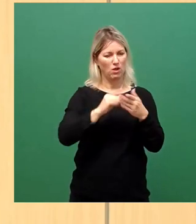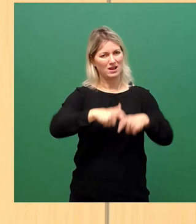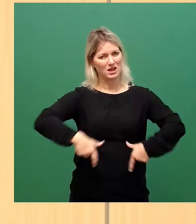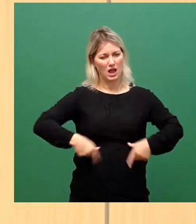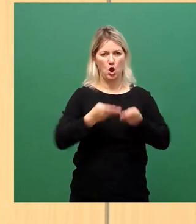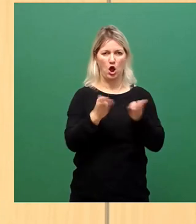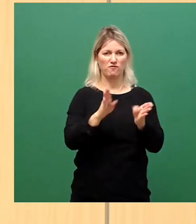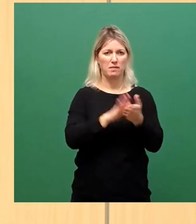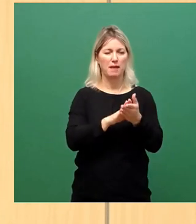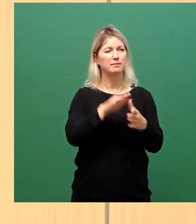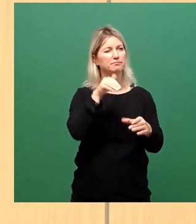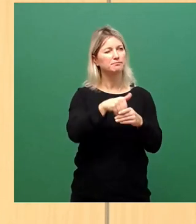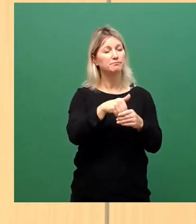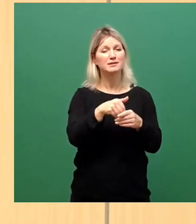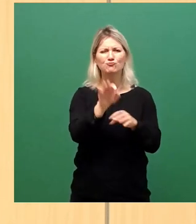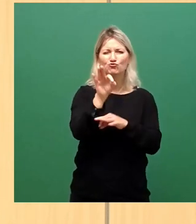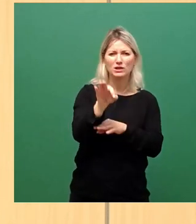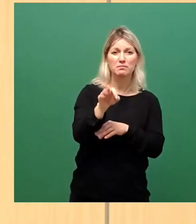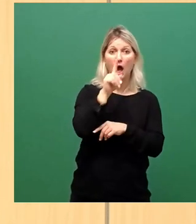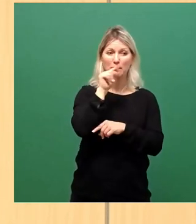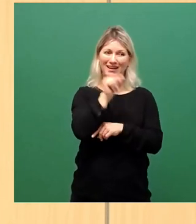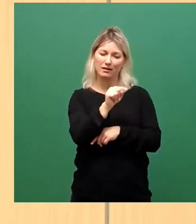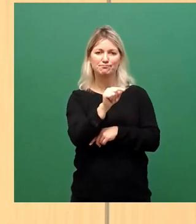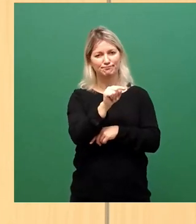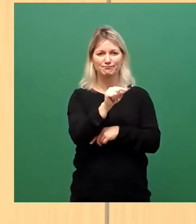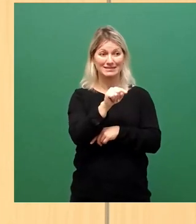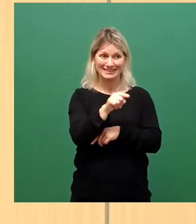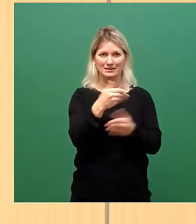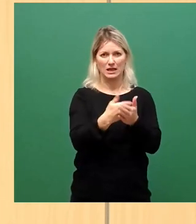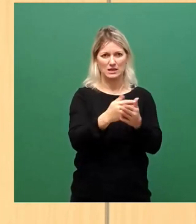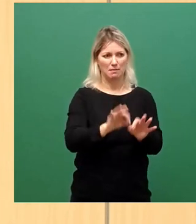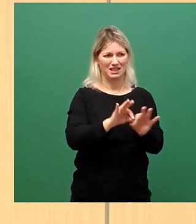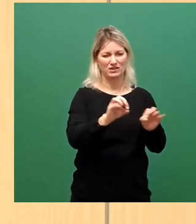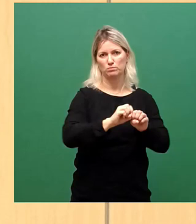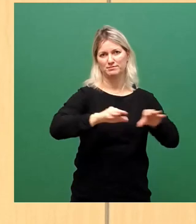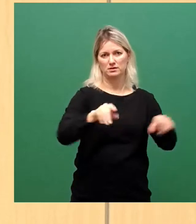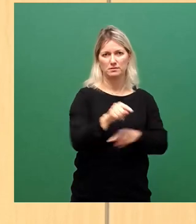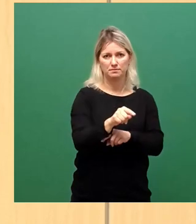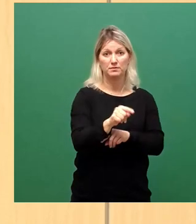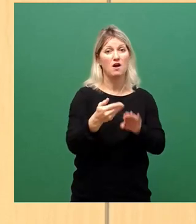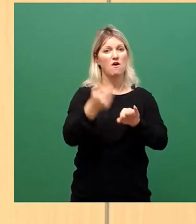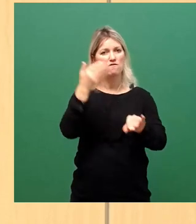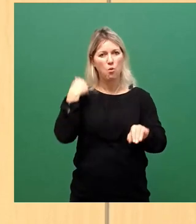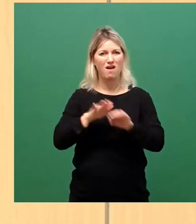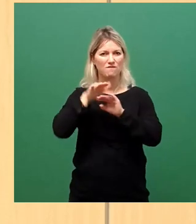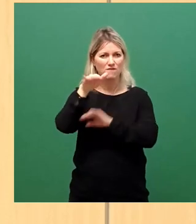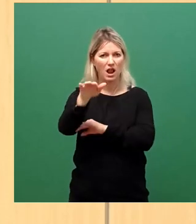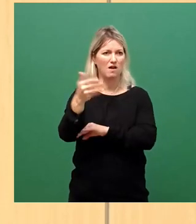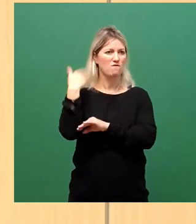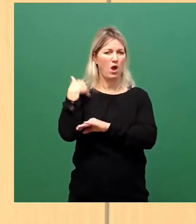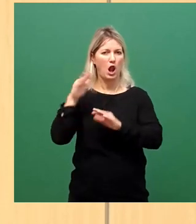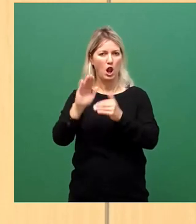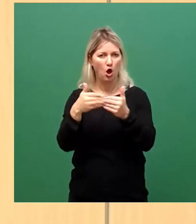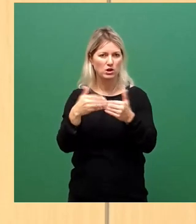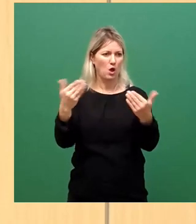richtig. Aber das ist der entscheidende Treiber der Infektionszahlen. Das haben die vorherigen Wellen und Lockdowns, als auch Ferien und aktuelle